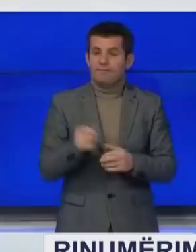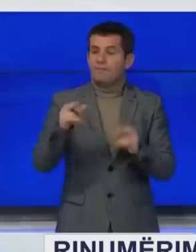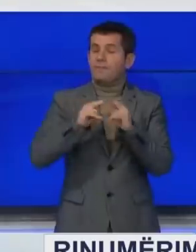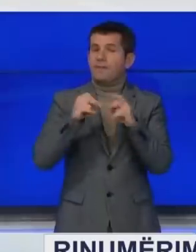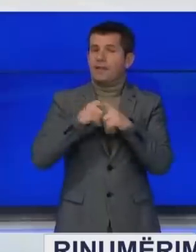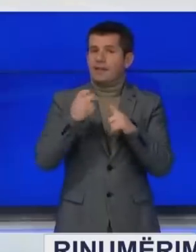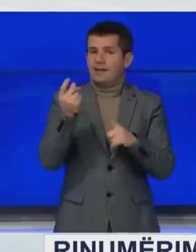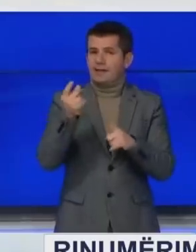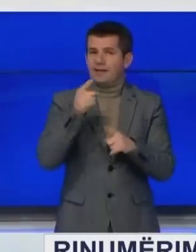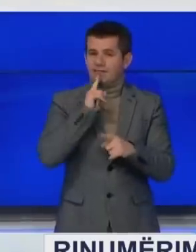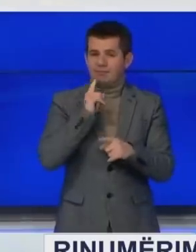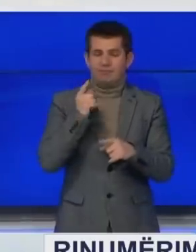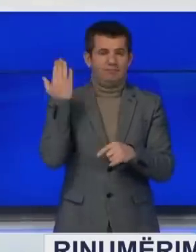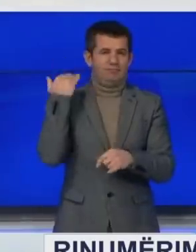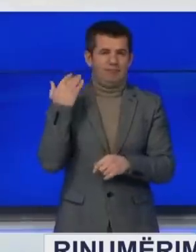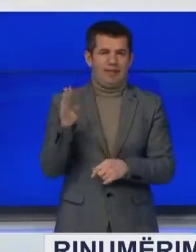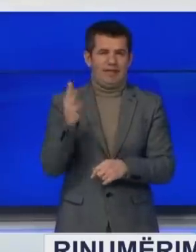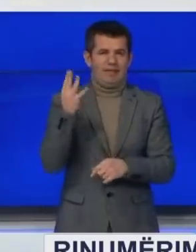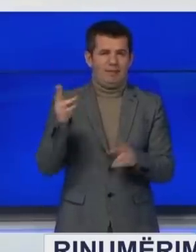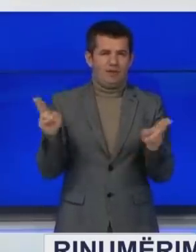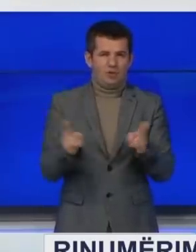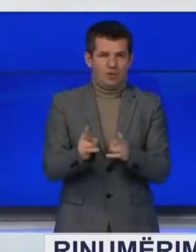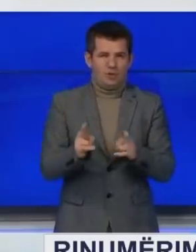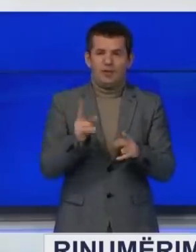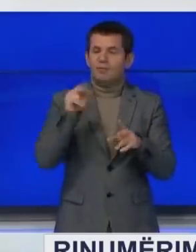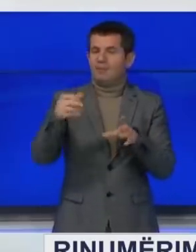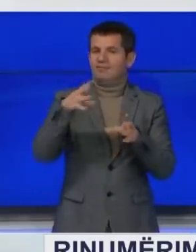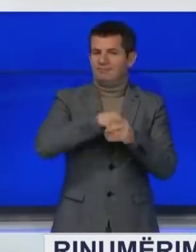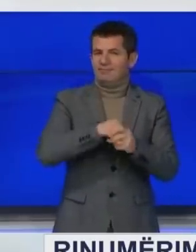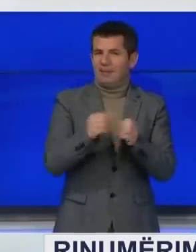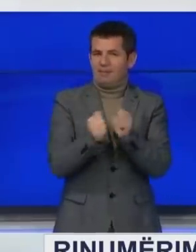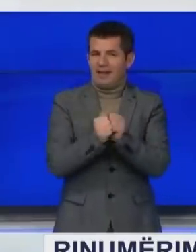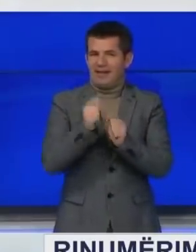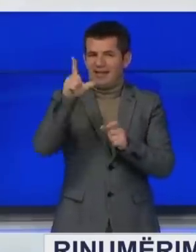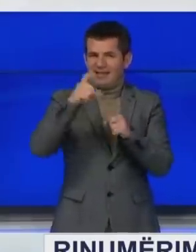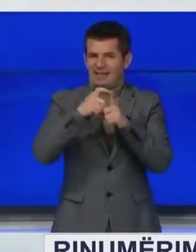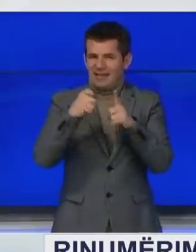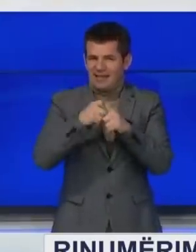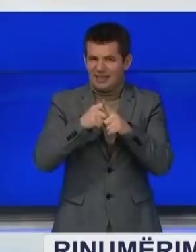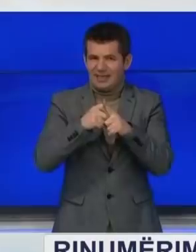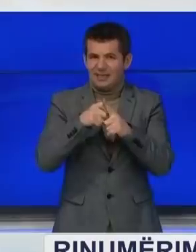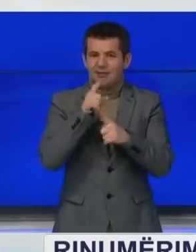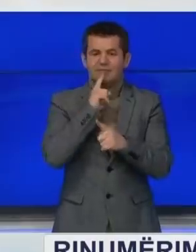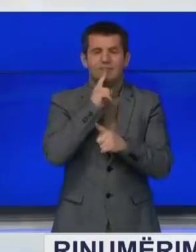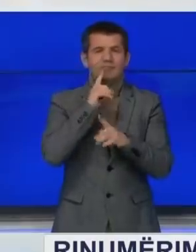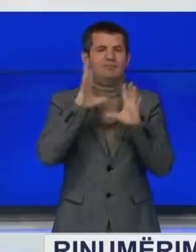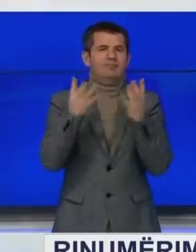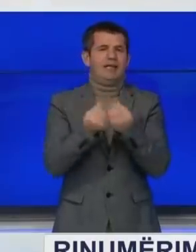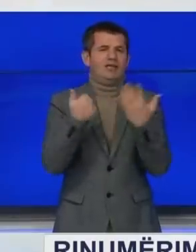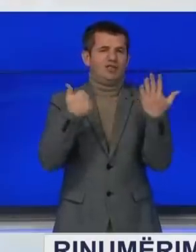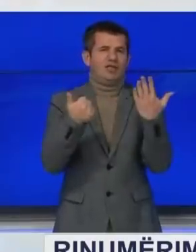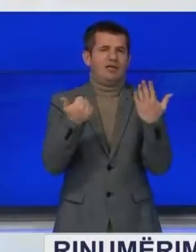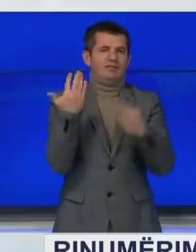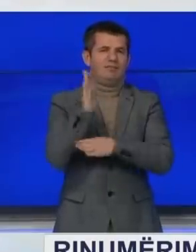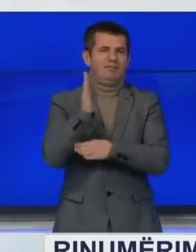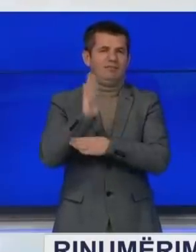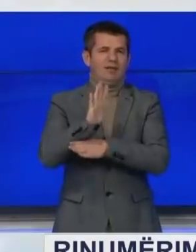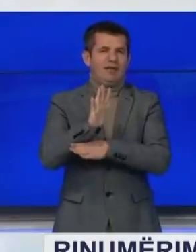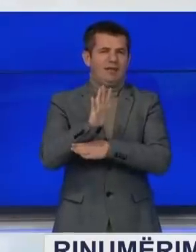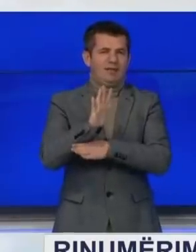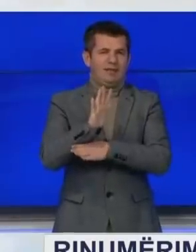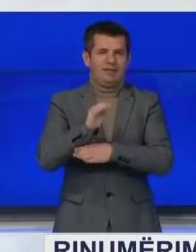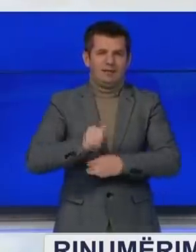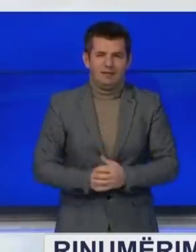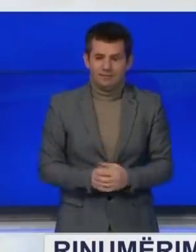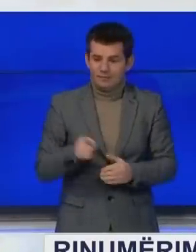zgjedjet parlamentarët të katërëmbëdhjet shkurtit ka qenë pjese listës e LDK-s duke garuar me 6 kandidatë për deputet. Si